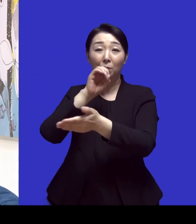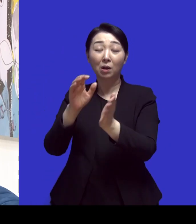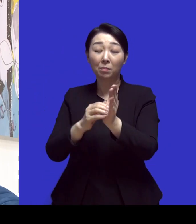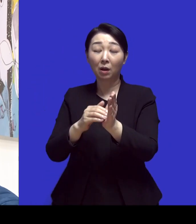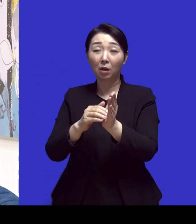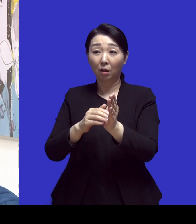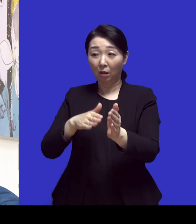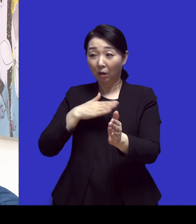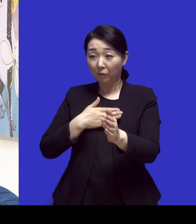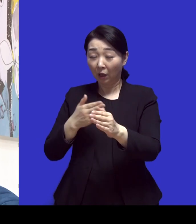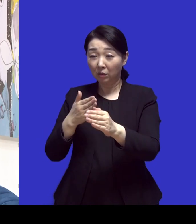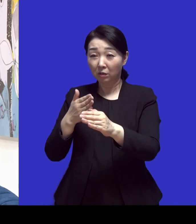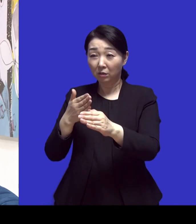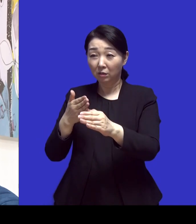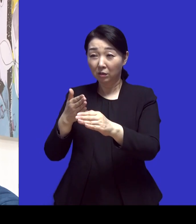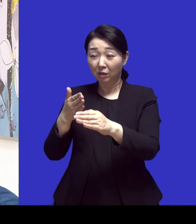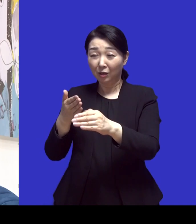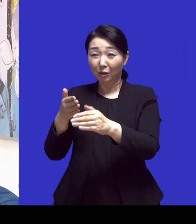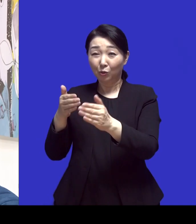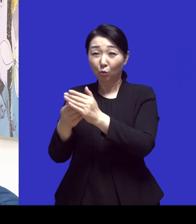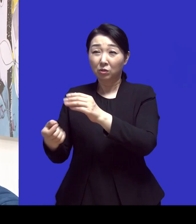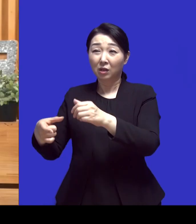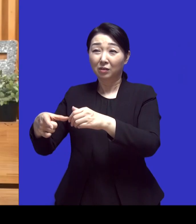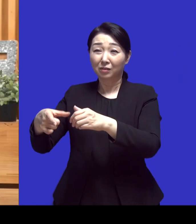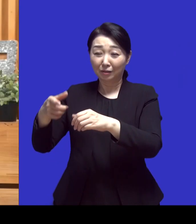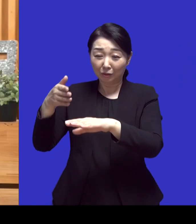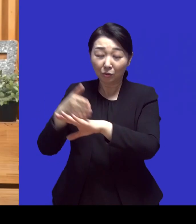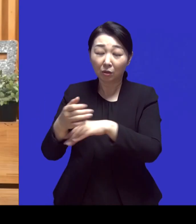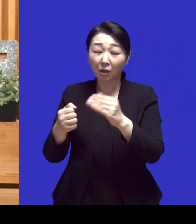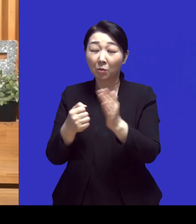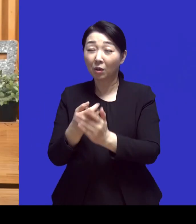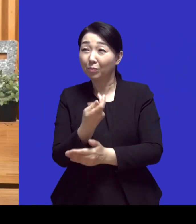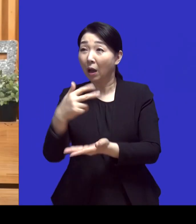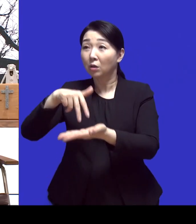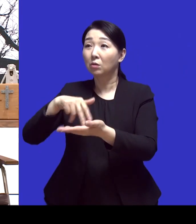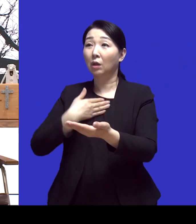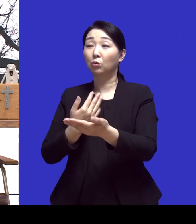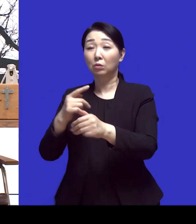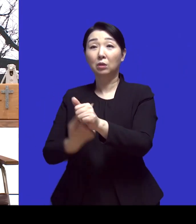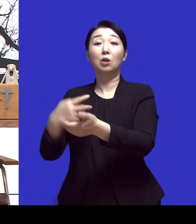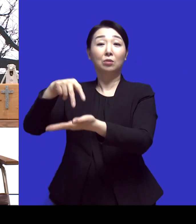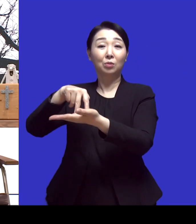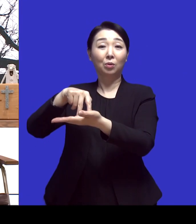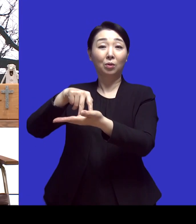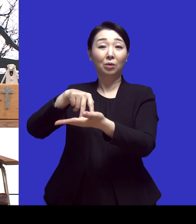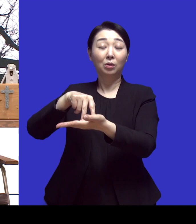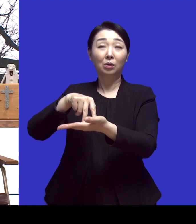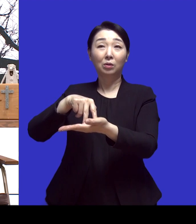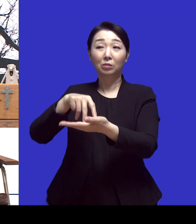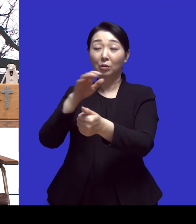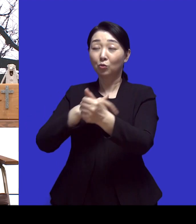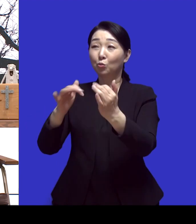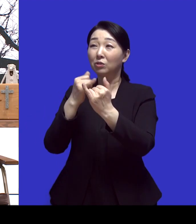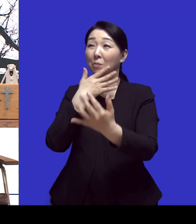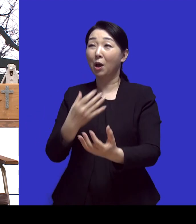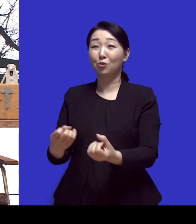거예요 네 자기는 늦게 도착했는데 몇몇 사람도 일어서 있길래 자기도 일어섰대요 하하하하 그랬더니 막 주변 사람들이